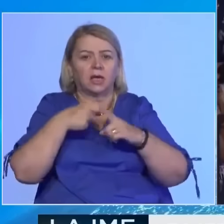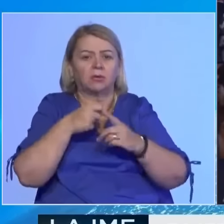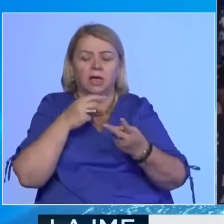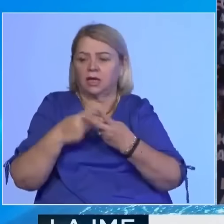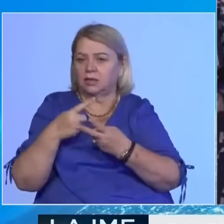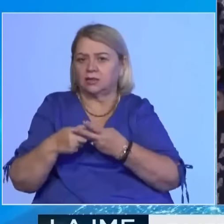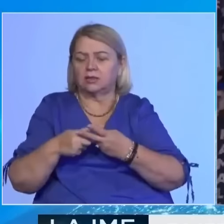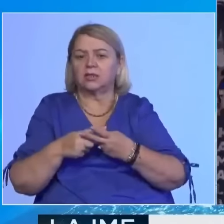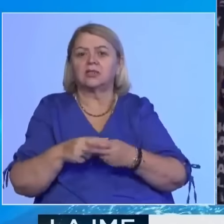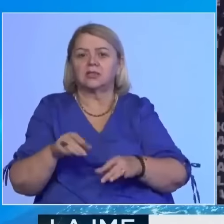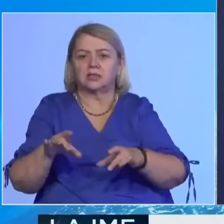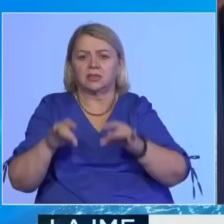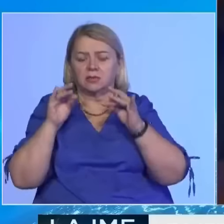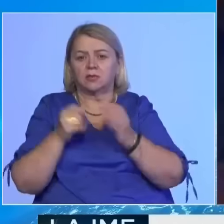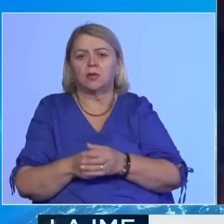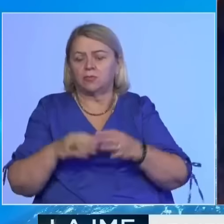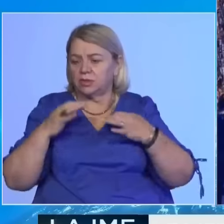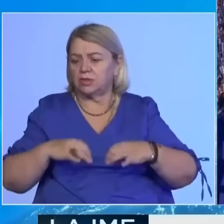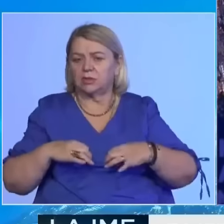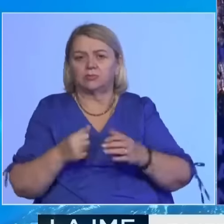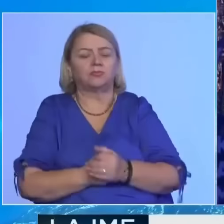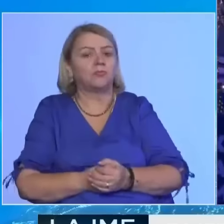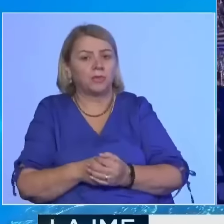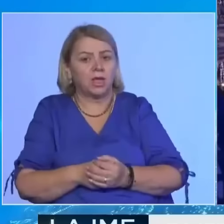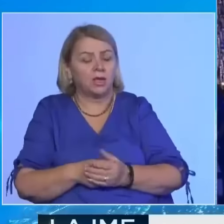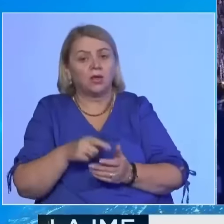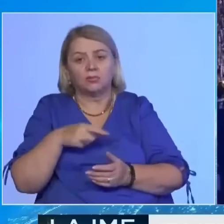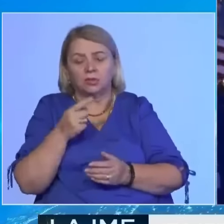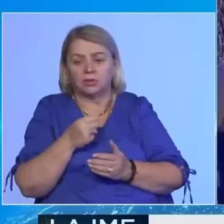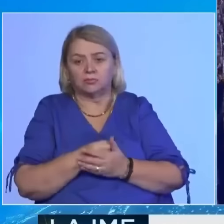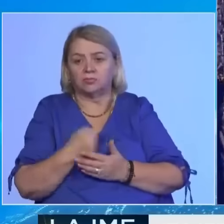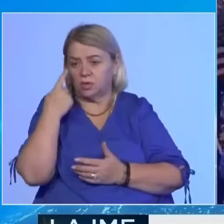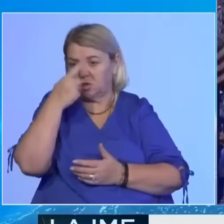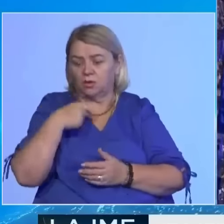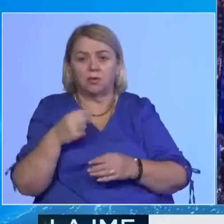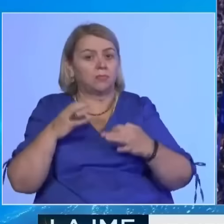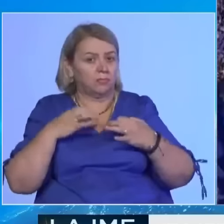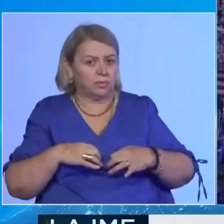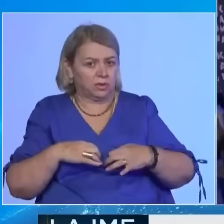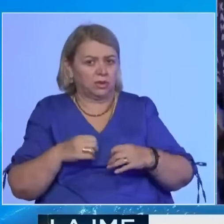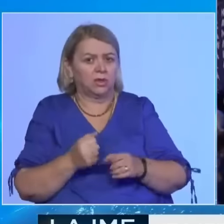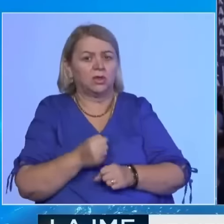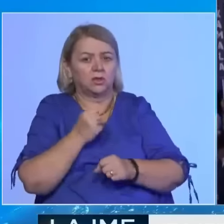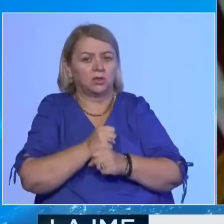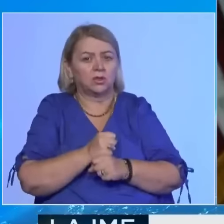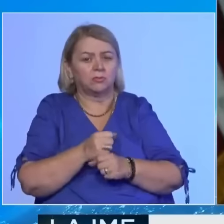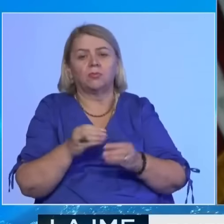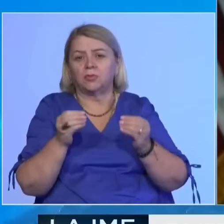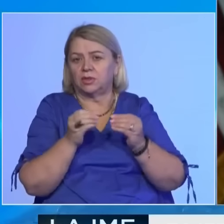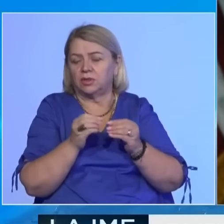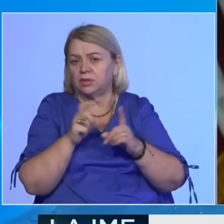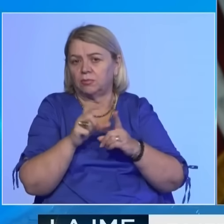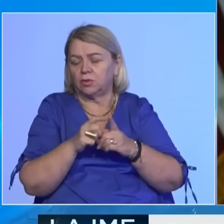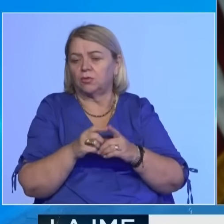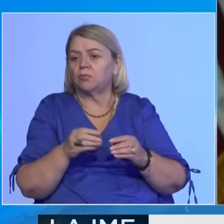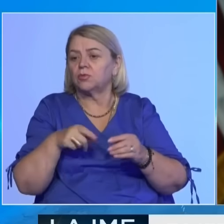zxedjet presidencialit e nëntorit. Cheney, një figur me mjafnë dikem gjatë presidencës e presidentit George W. Bush ka lishuar një